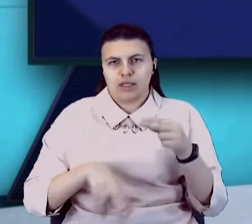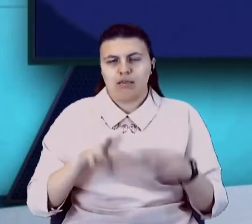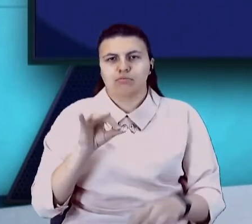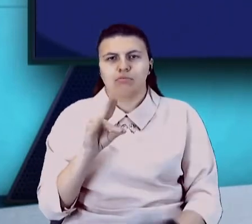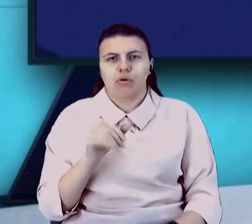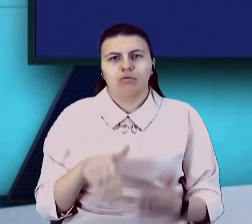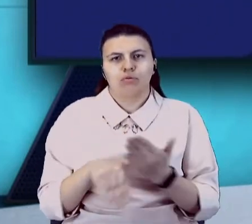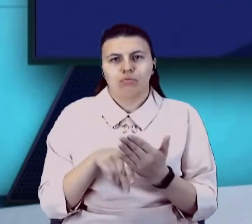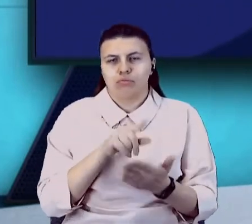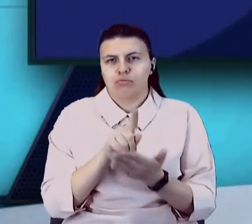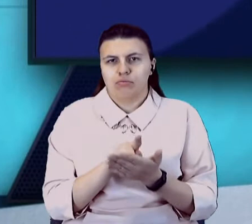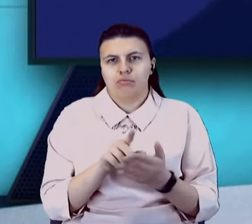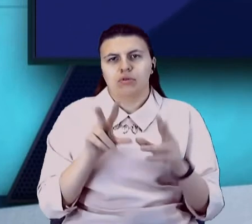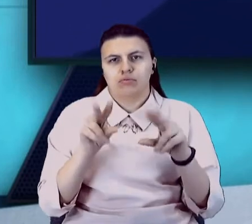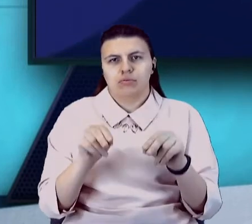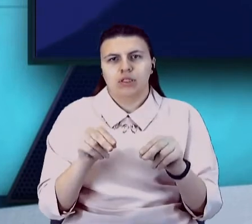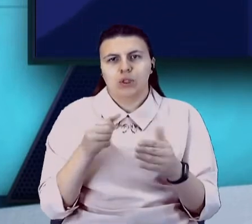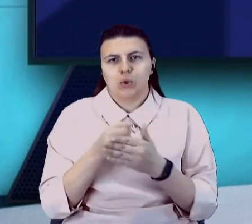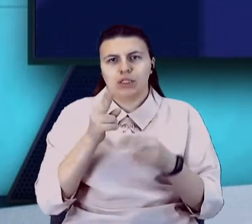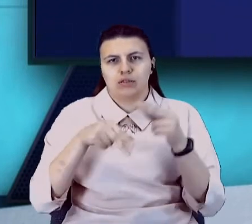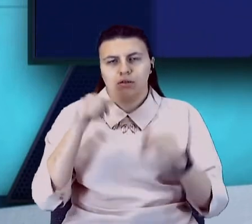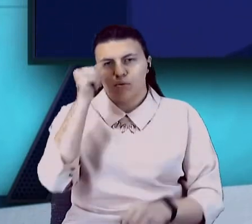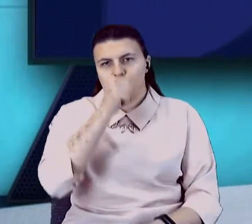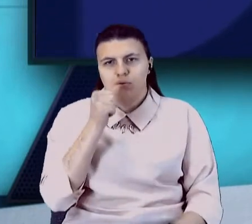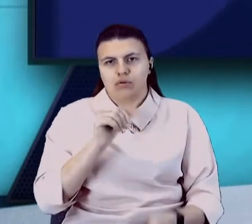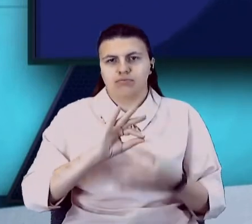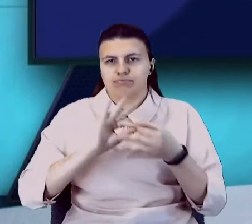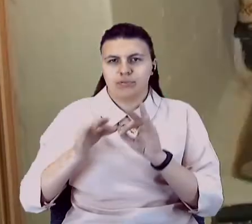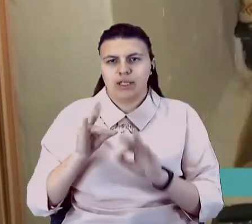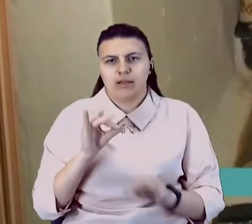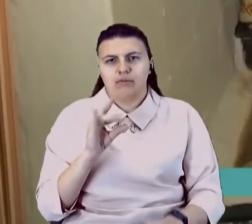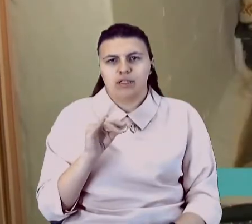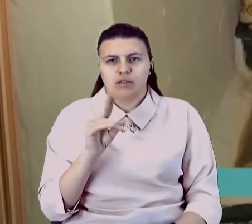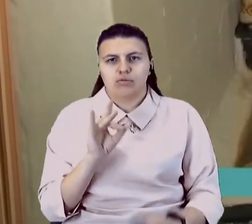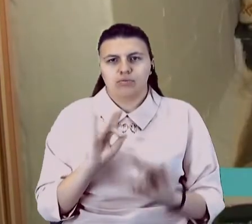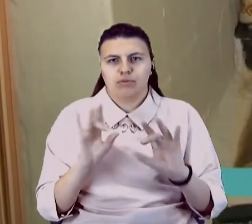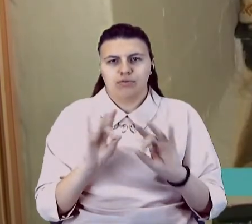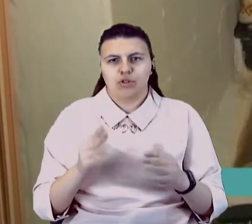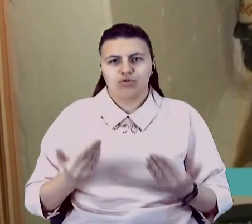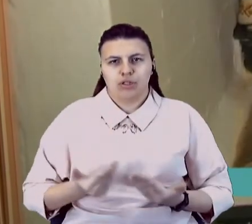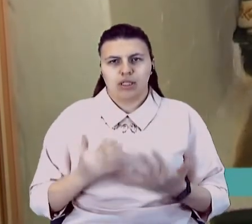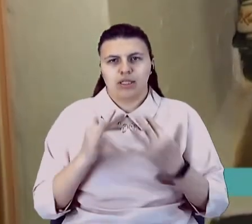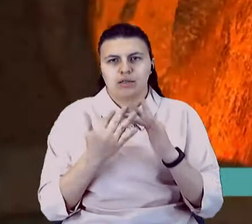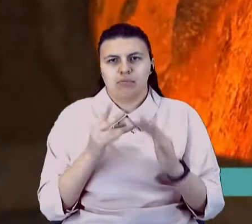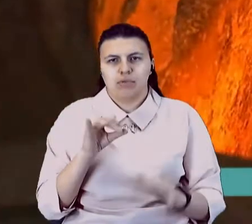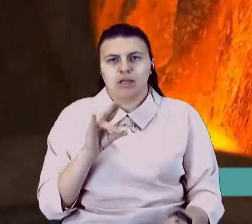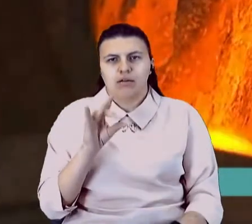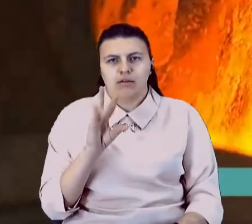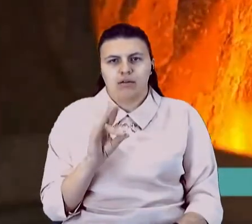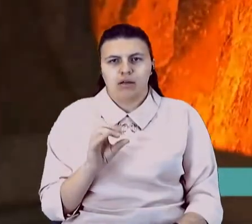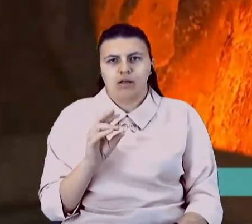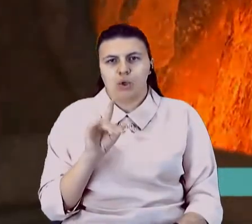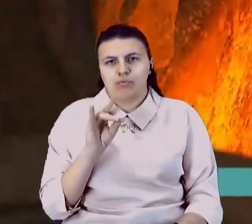виплатити до кінця року. Детальніше Інна Ливанська розповість. Жителька селища Мирної Людмила Грибик мешкає в